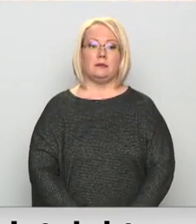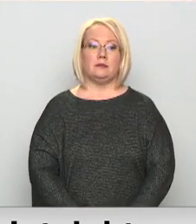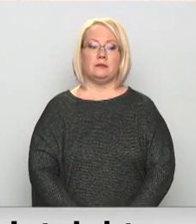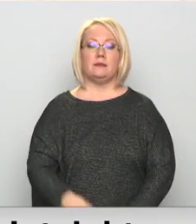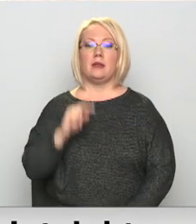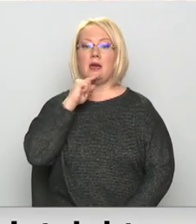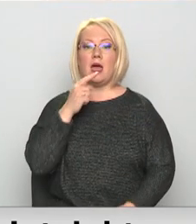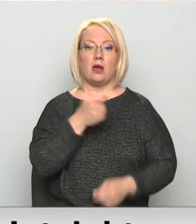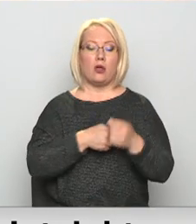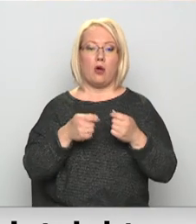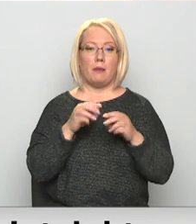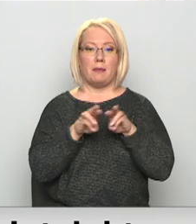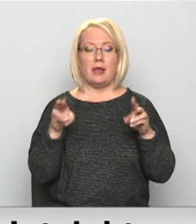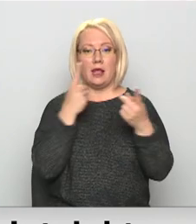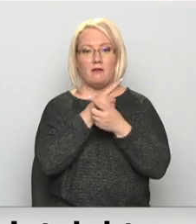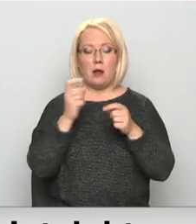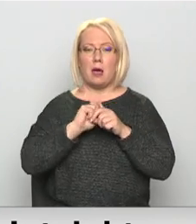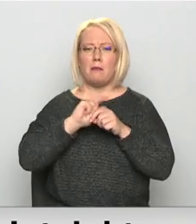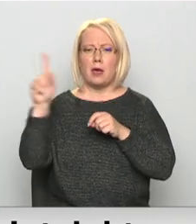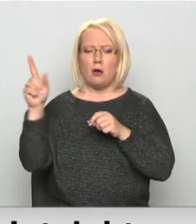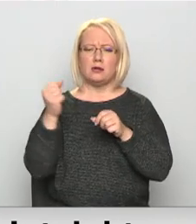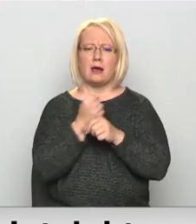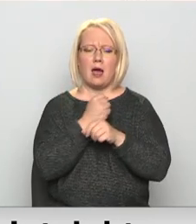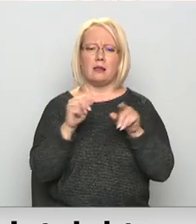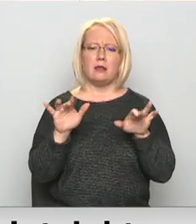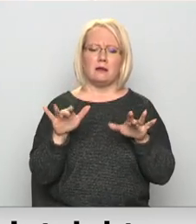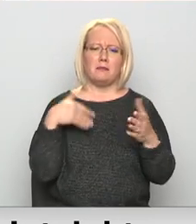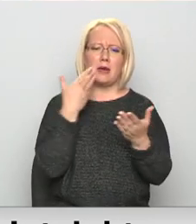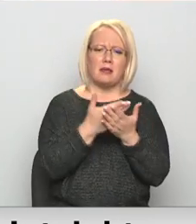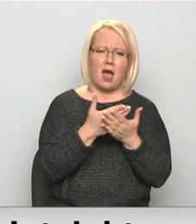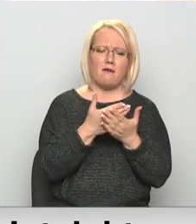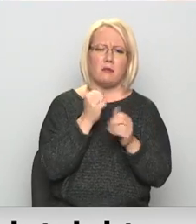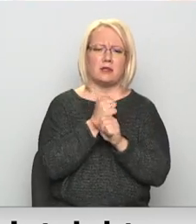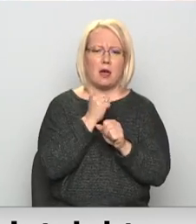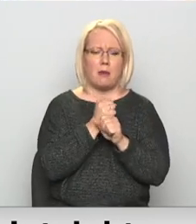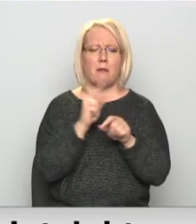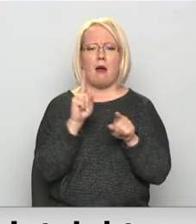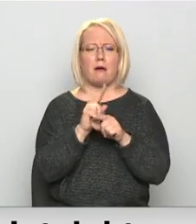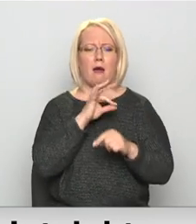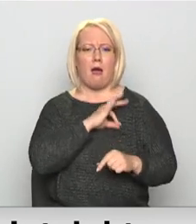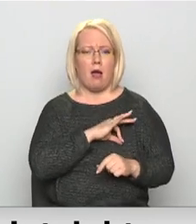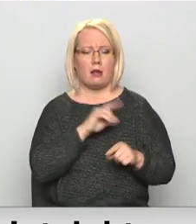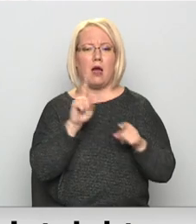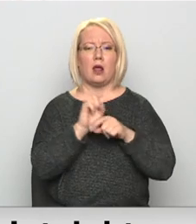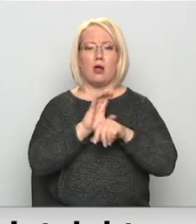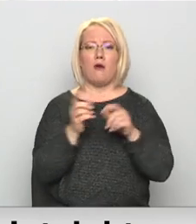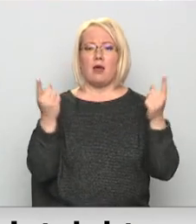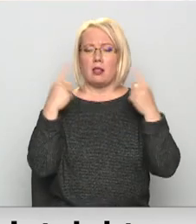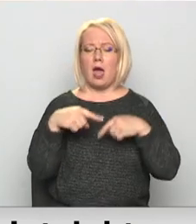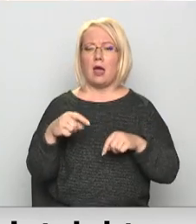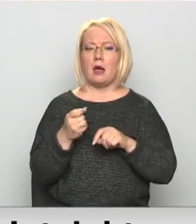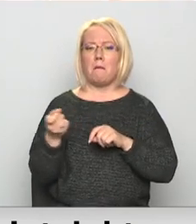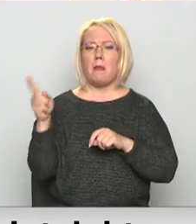Ekonomikas ministri informē, lai gan ir pieaudzis gan IT darba piedāvājums skaits un atalgojums, tāpat COVID-19 pandēmijas laika ar krietni